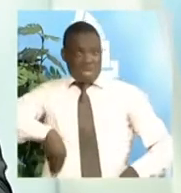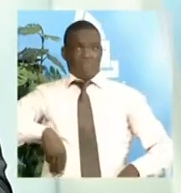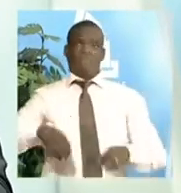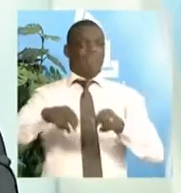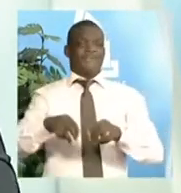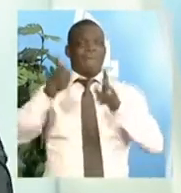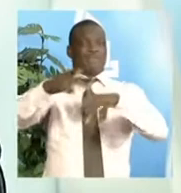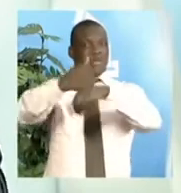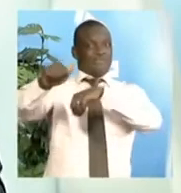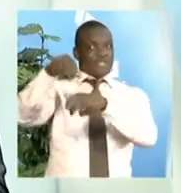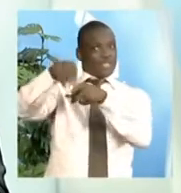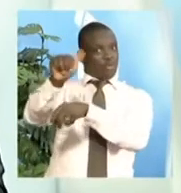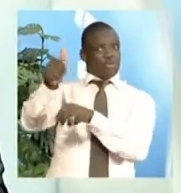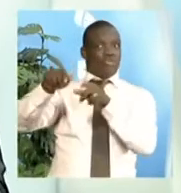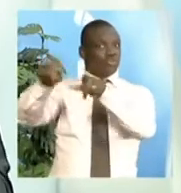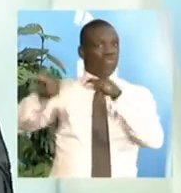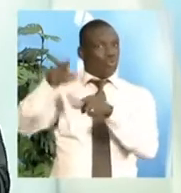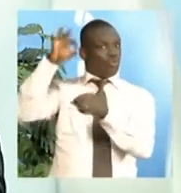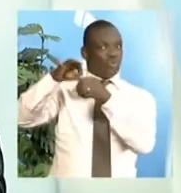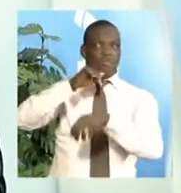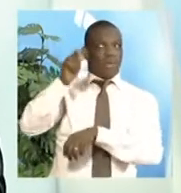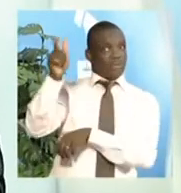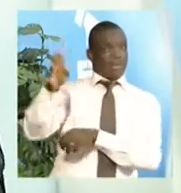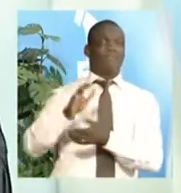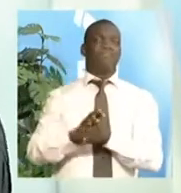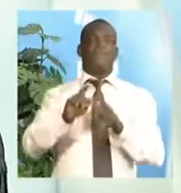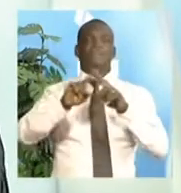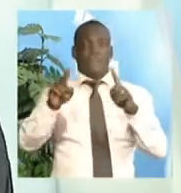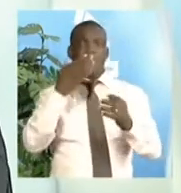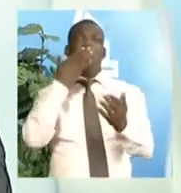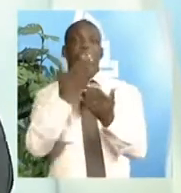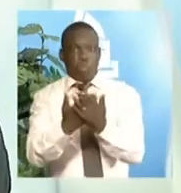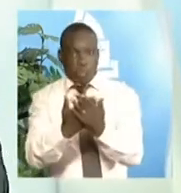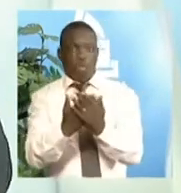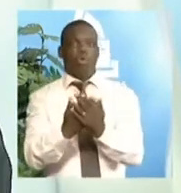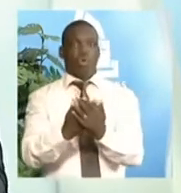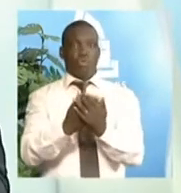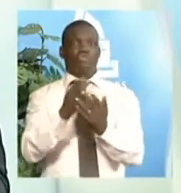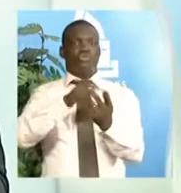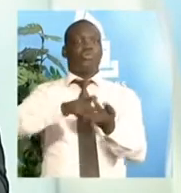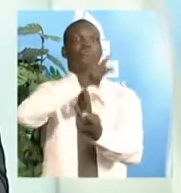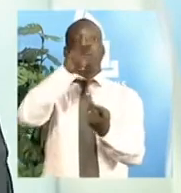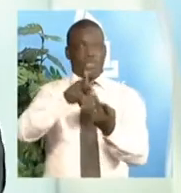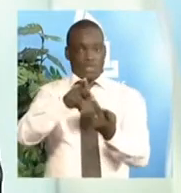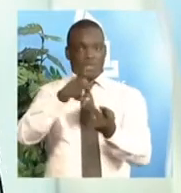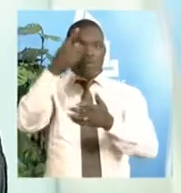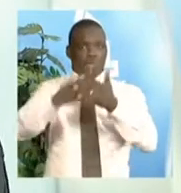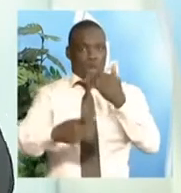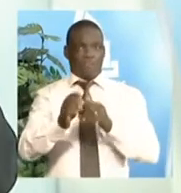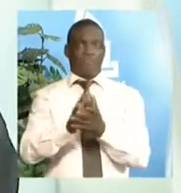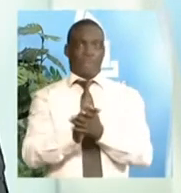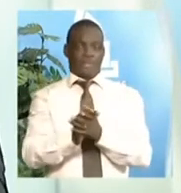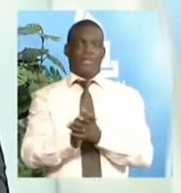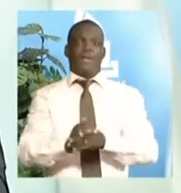Cependant, il est bon de préciser que même si le personnel d'Astrent se trouve dans un lieu, bien qu'étant